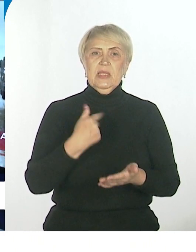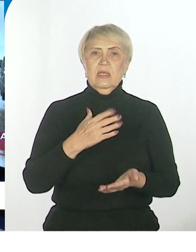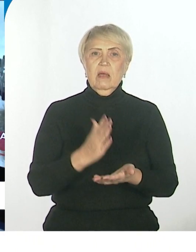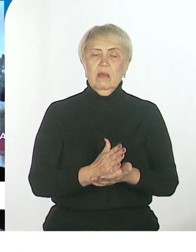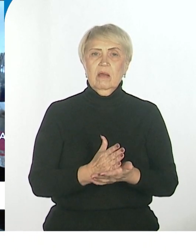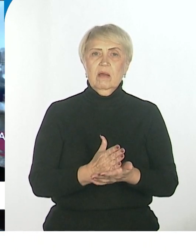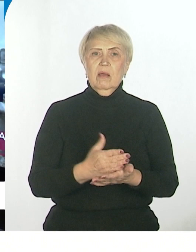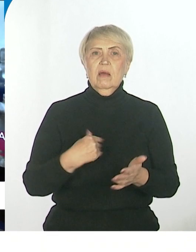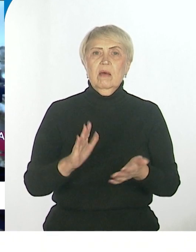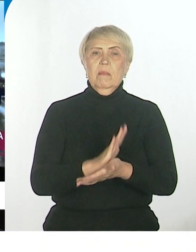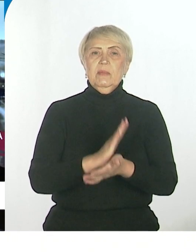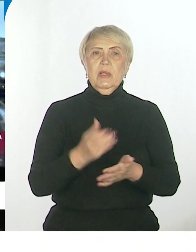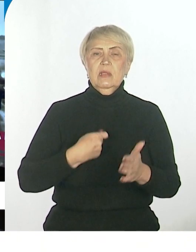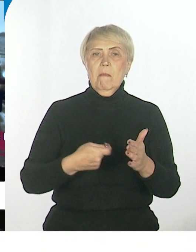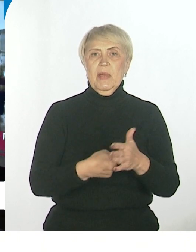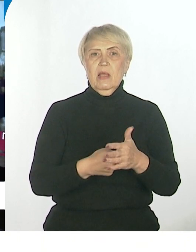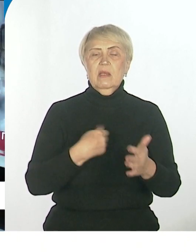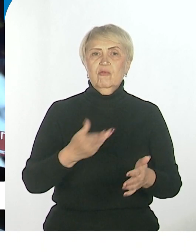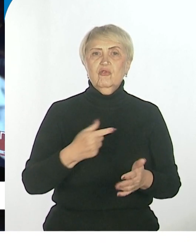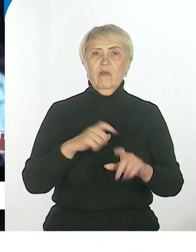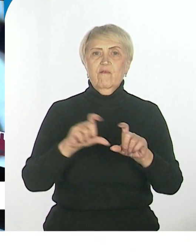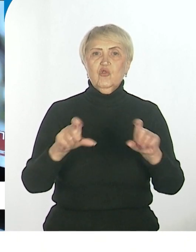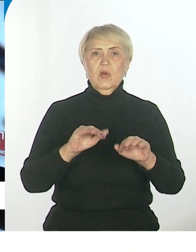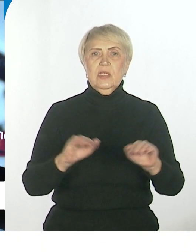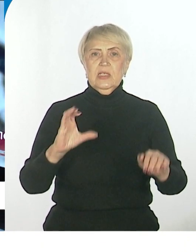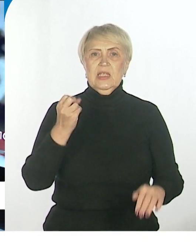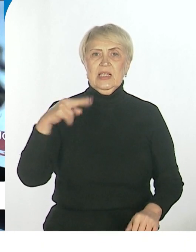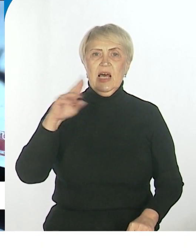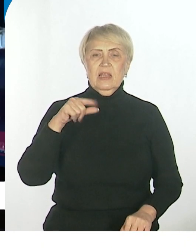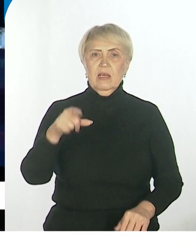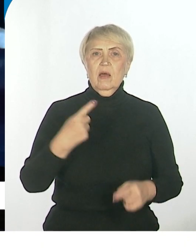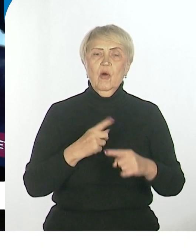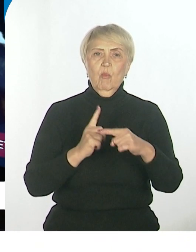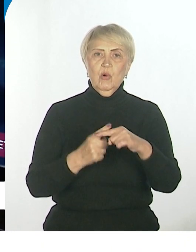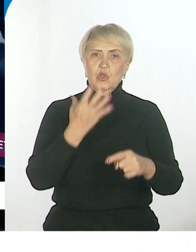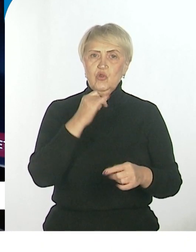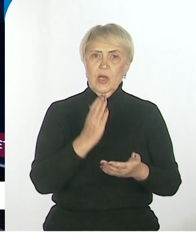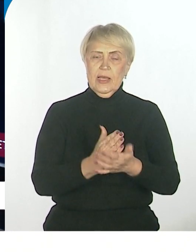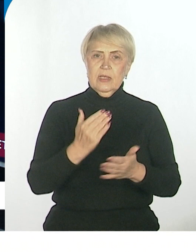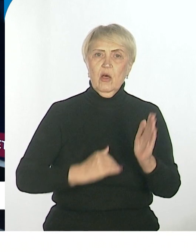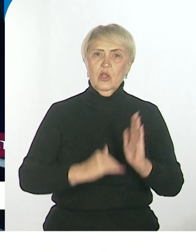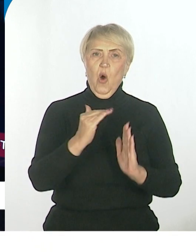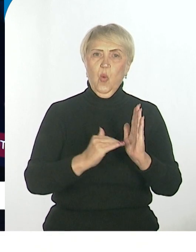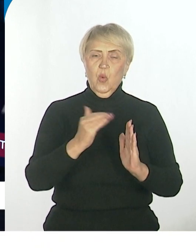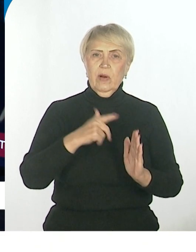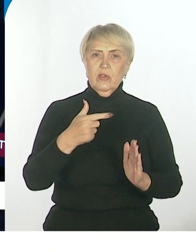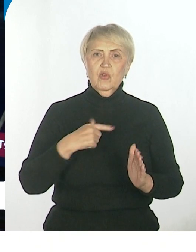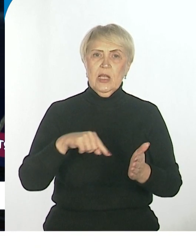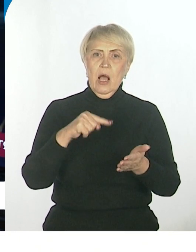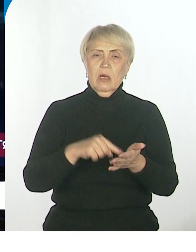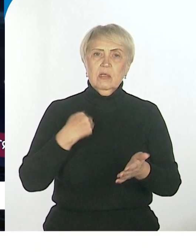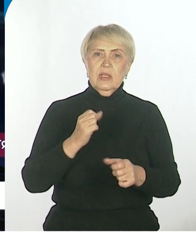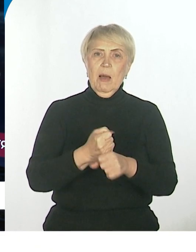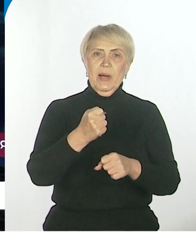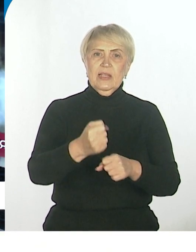бесплатное питание в школах и детских садах. Плюс еще есть на уровне муниципалитетов приняты